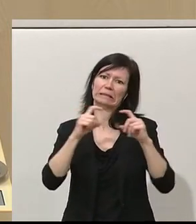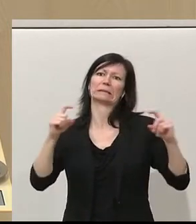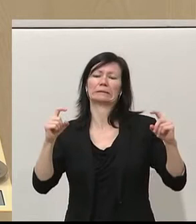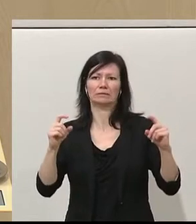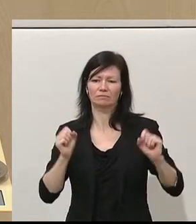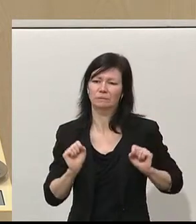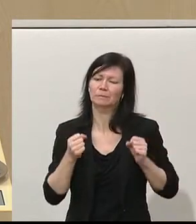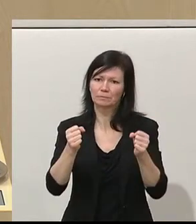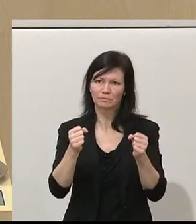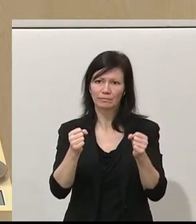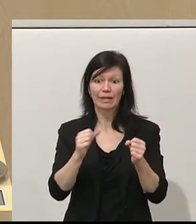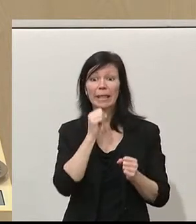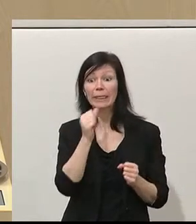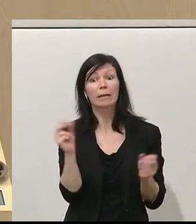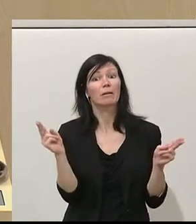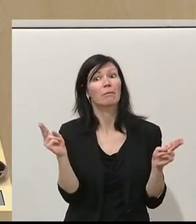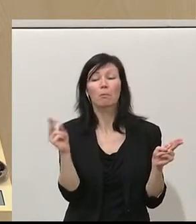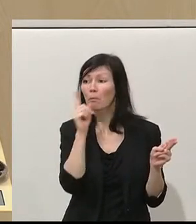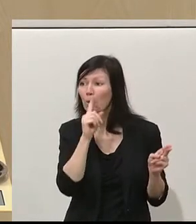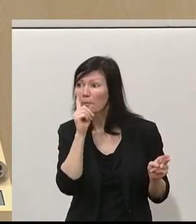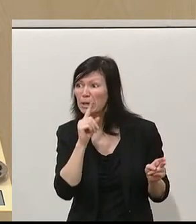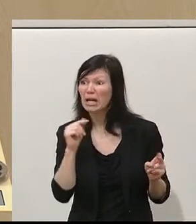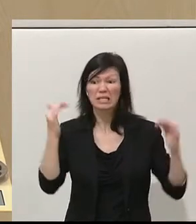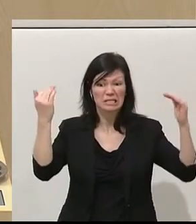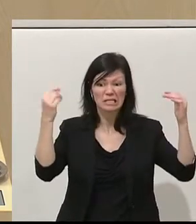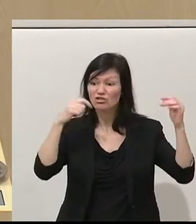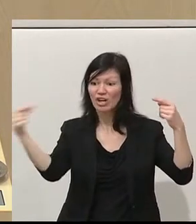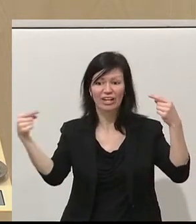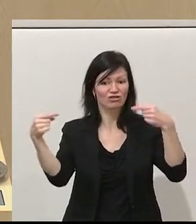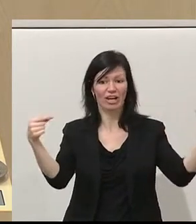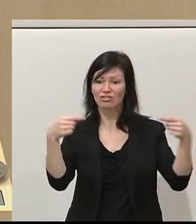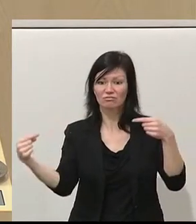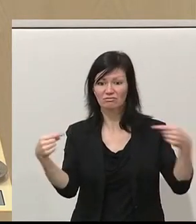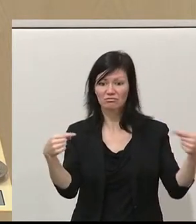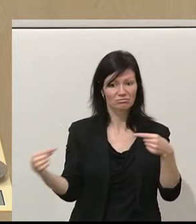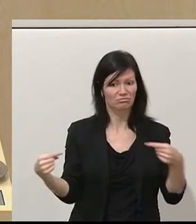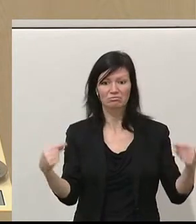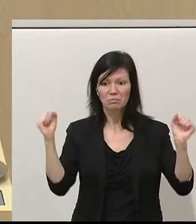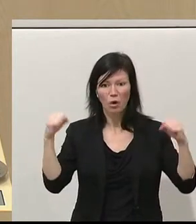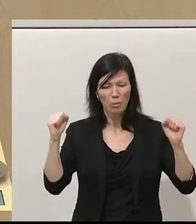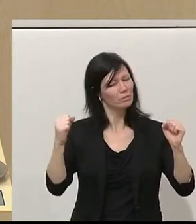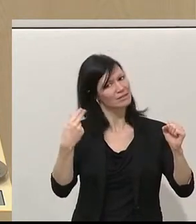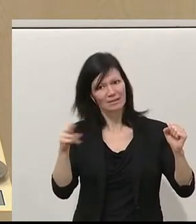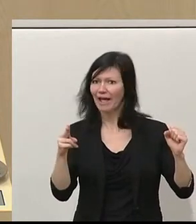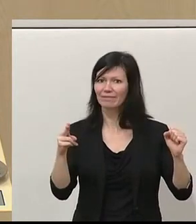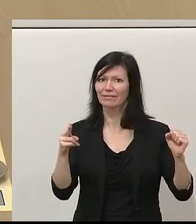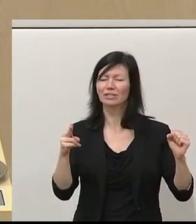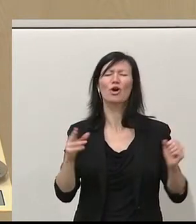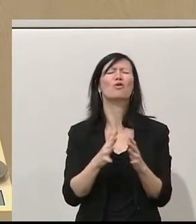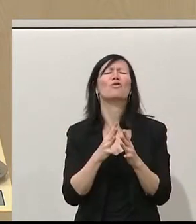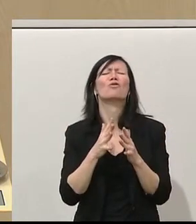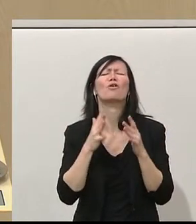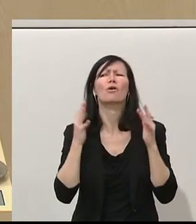Kompromiss, sondern um einen großen kompromisslosen Wurf und das ist auch gut so. Das